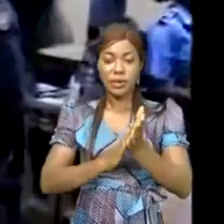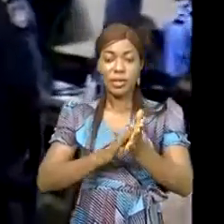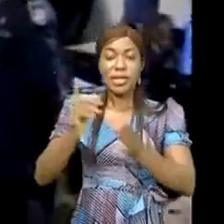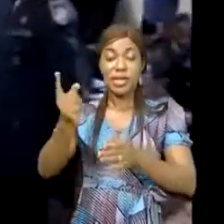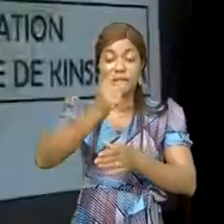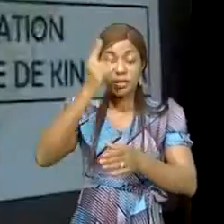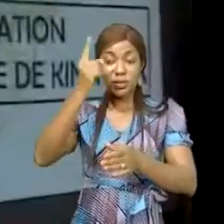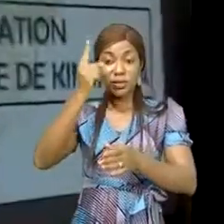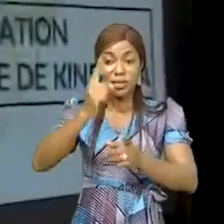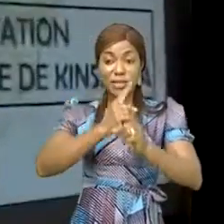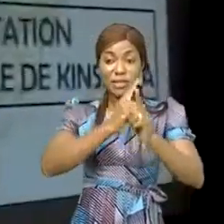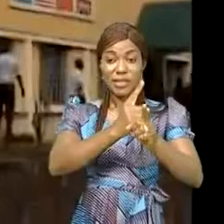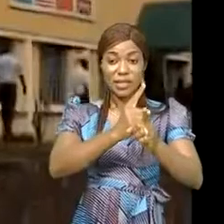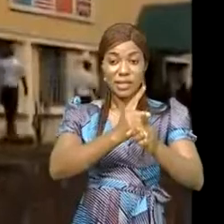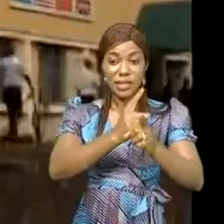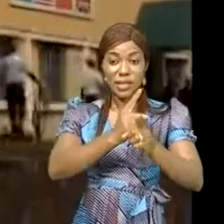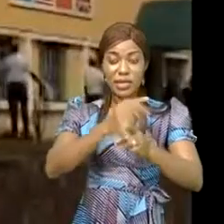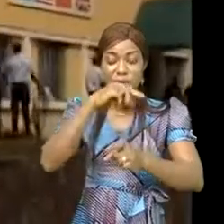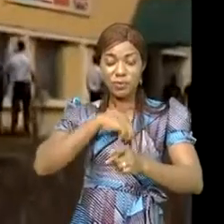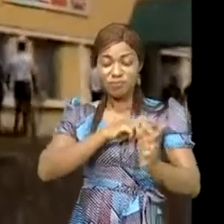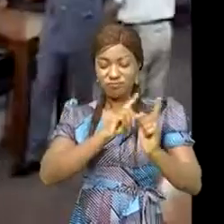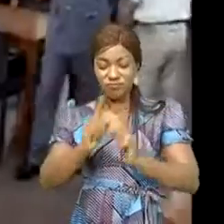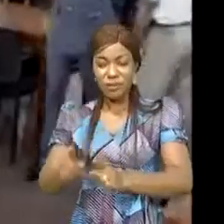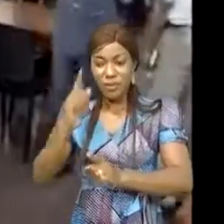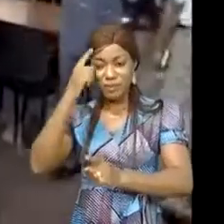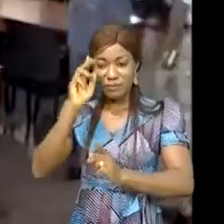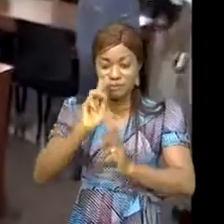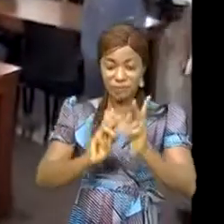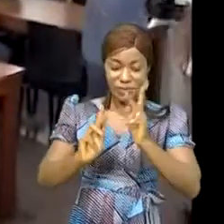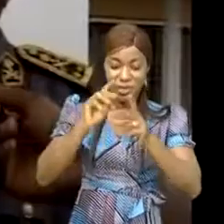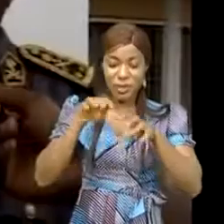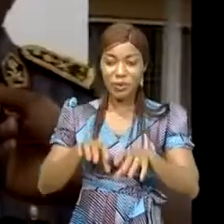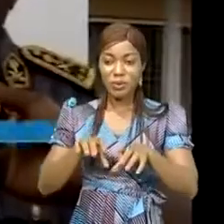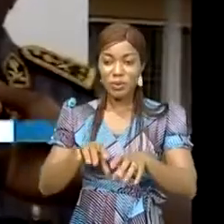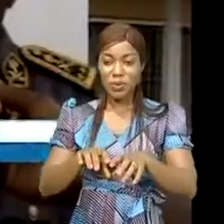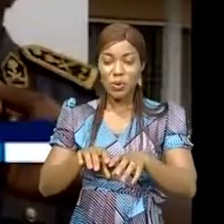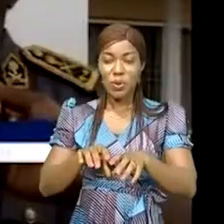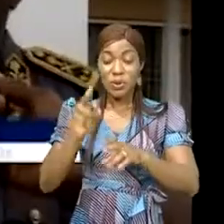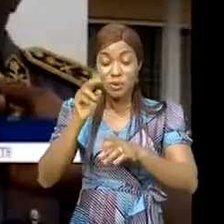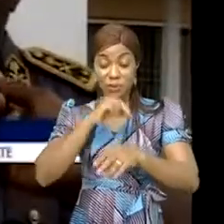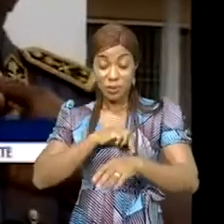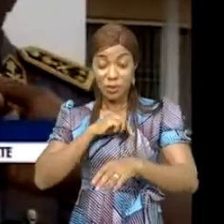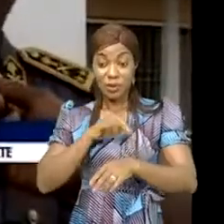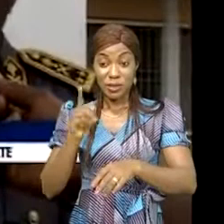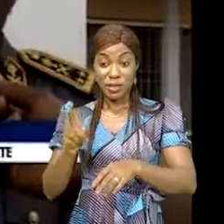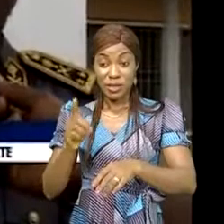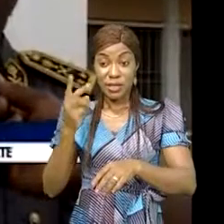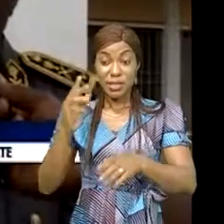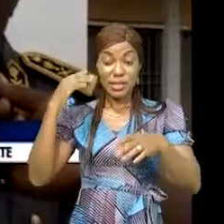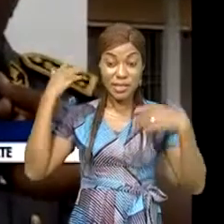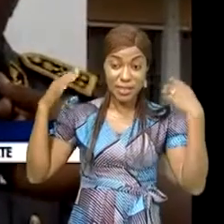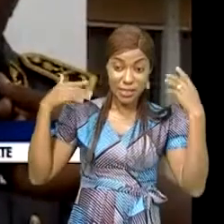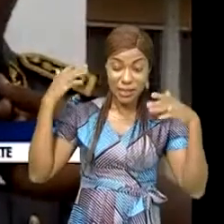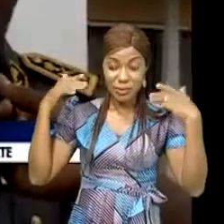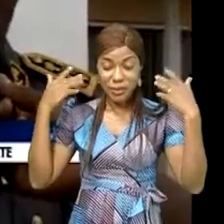effectue sa mission d'études ici à RBC. La mission d'études qui concerne deux stages en cours